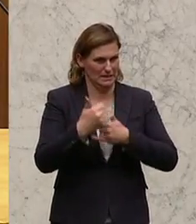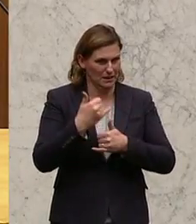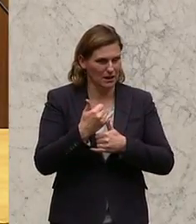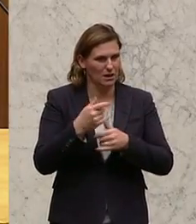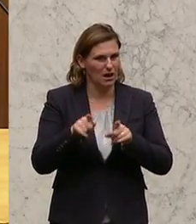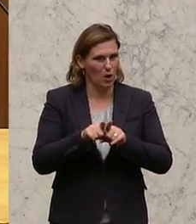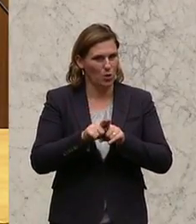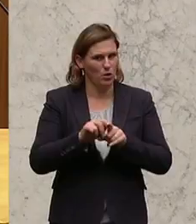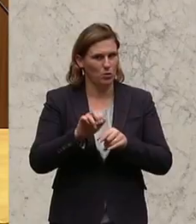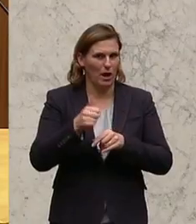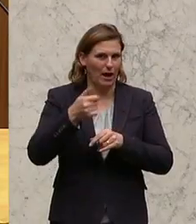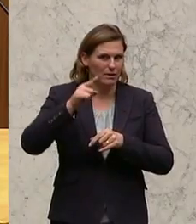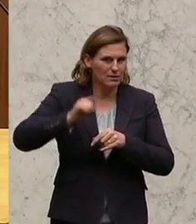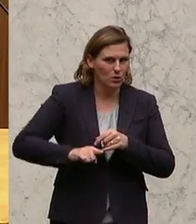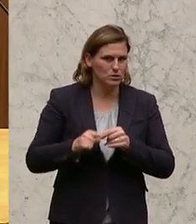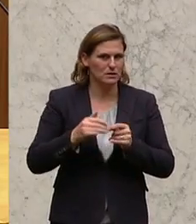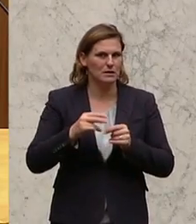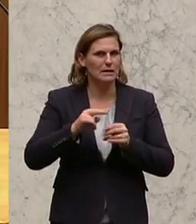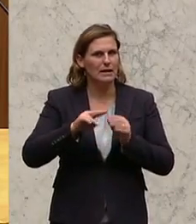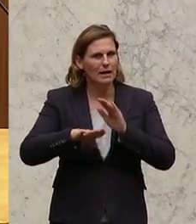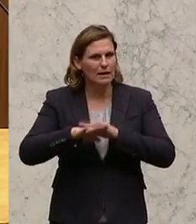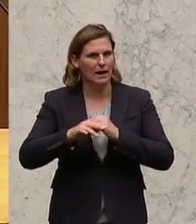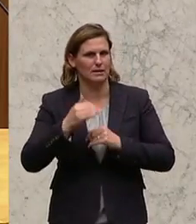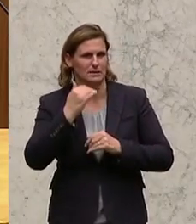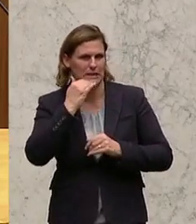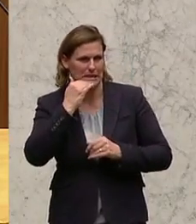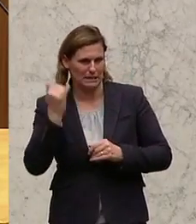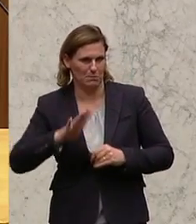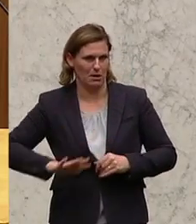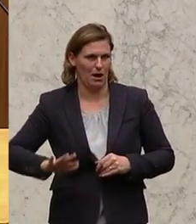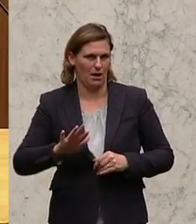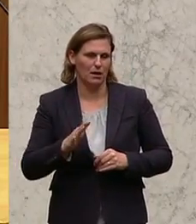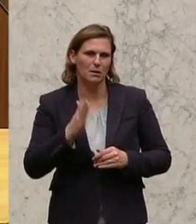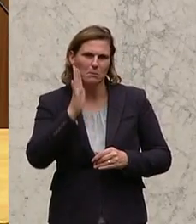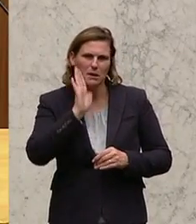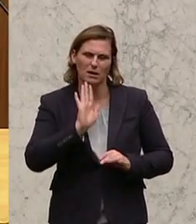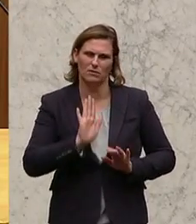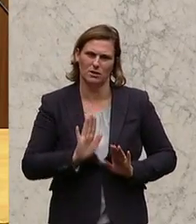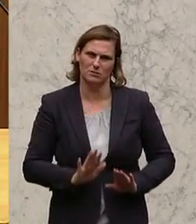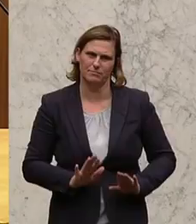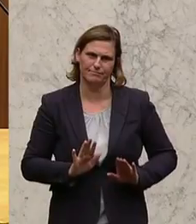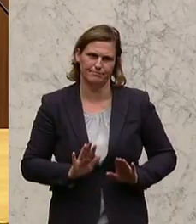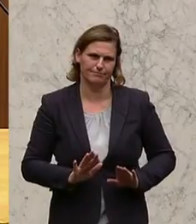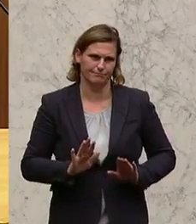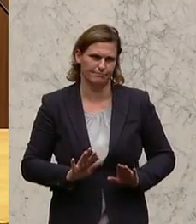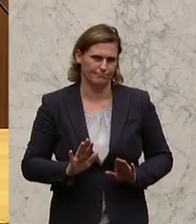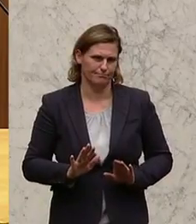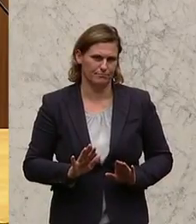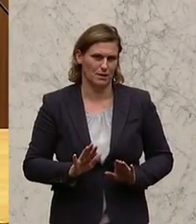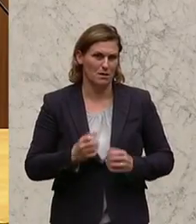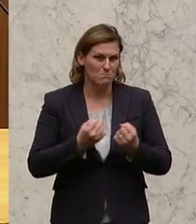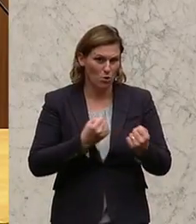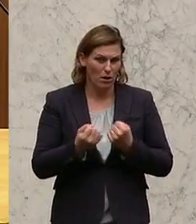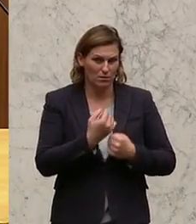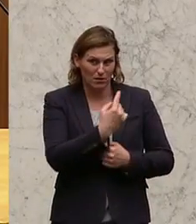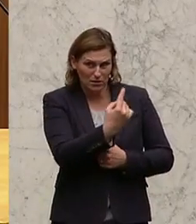rechtsradikalen Bereich zuzuordnen. Und ich rufe da schon auch etwas zur Mäßigung auf, denn Politiker wie Sie sind